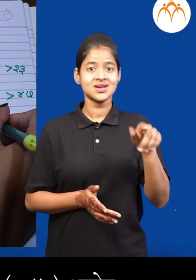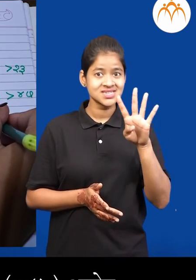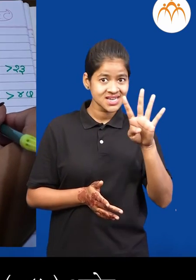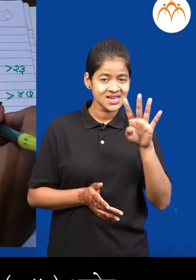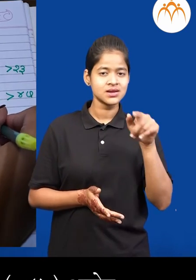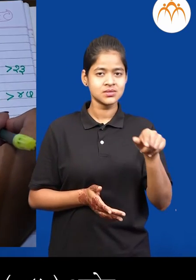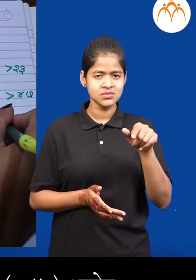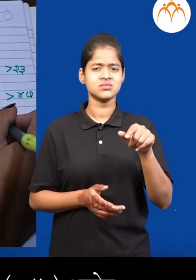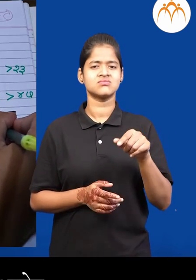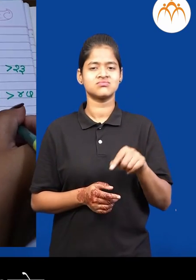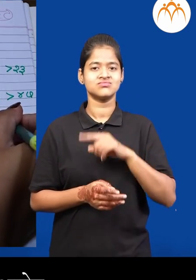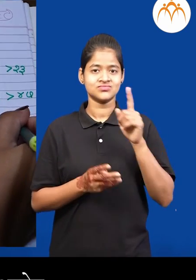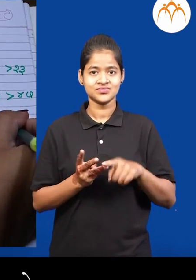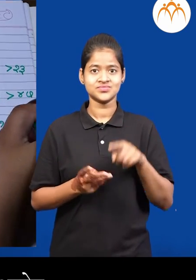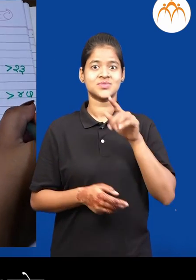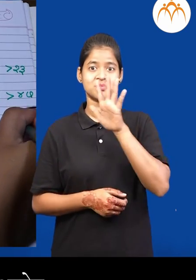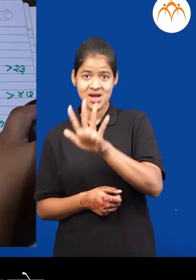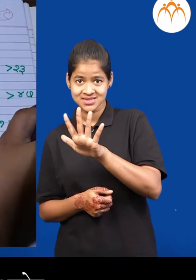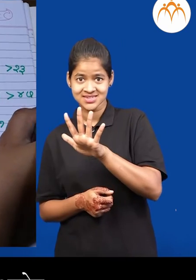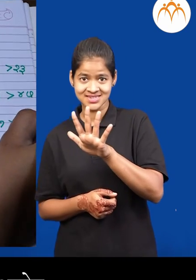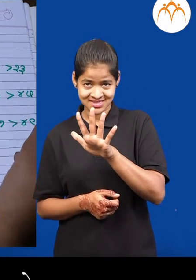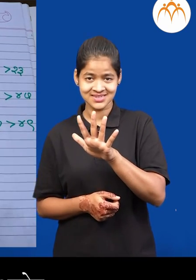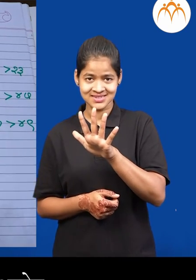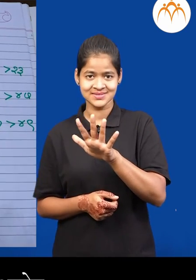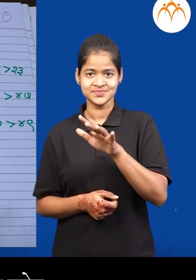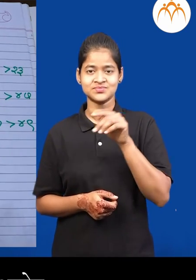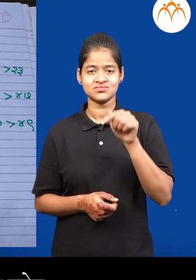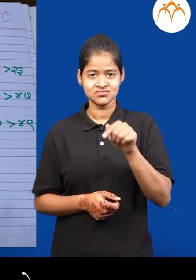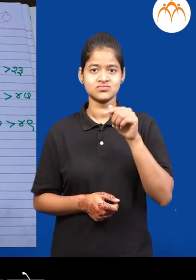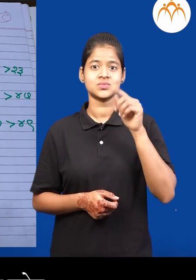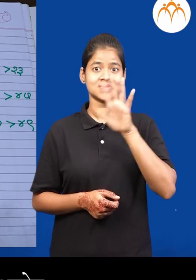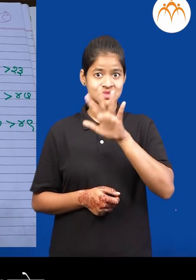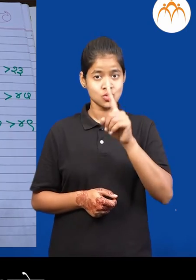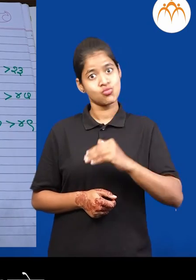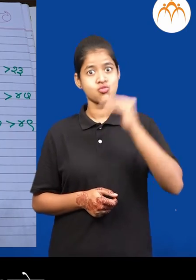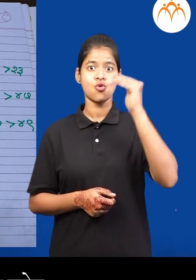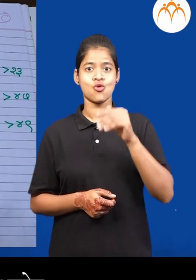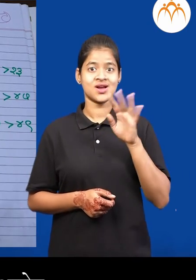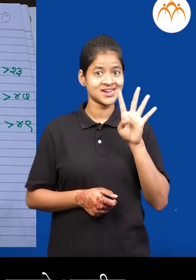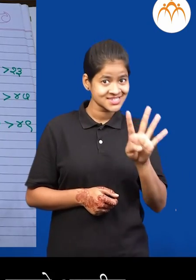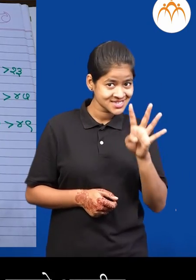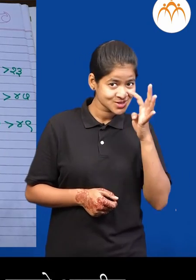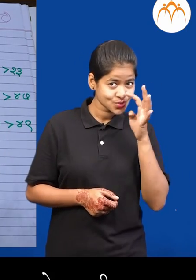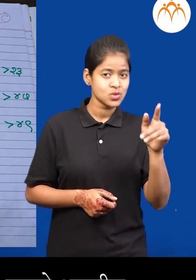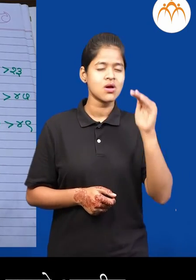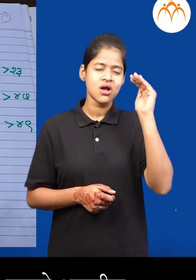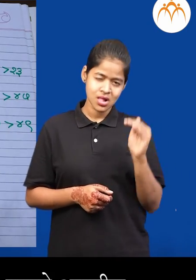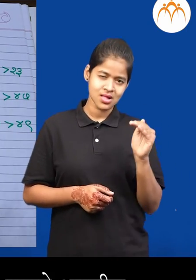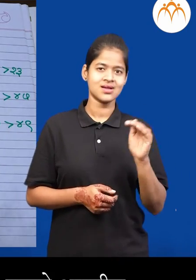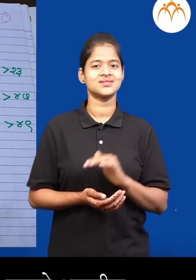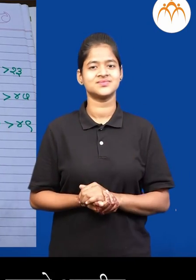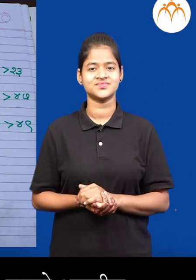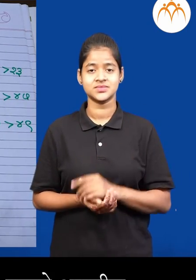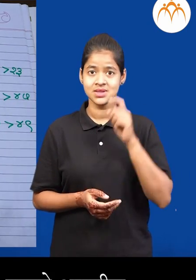4, पेक्षा मोठे आहे, मनुनच, 51, 15, पेक्षा मोठे आहे आणी जरका दोन